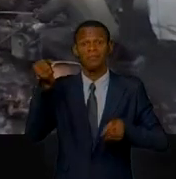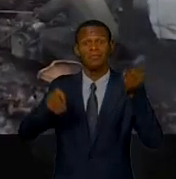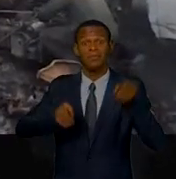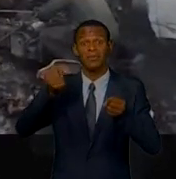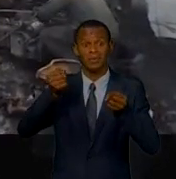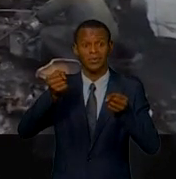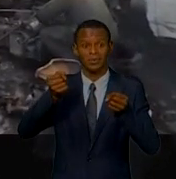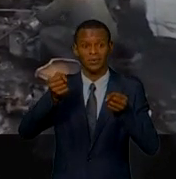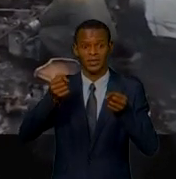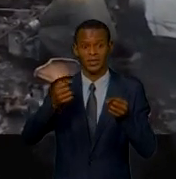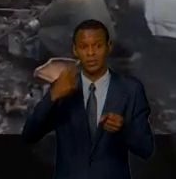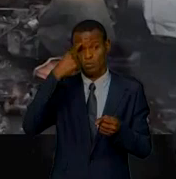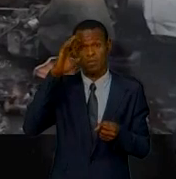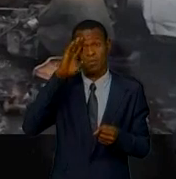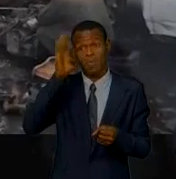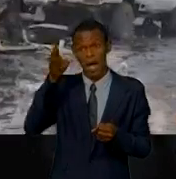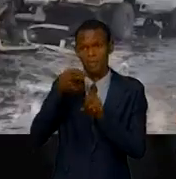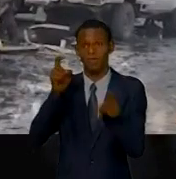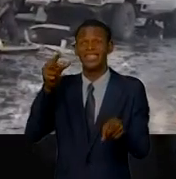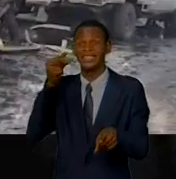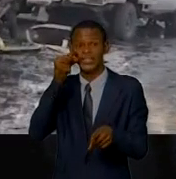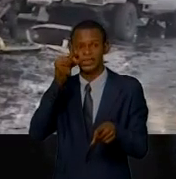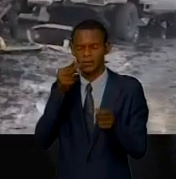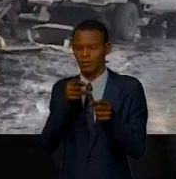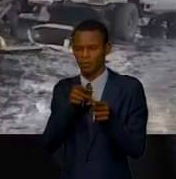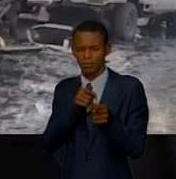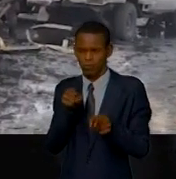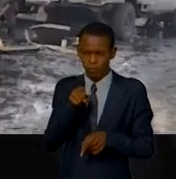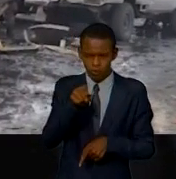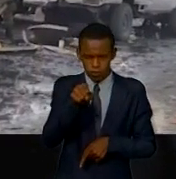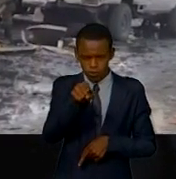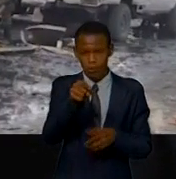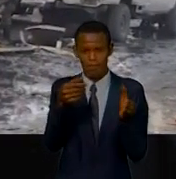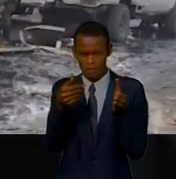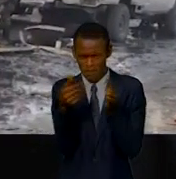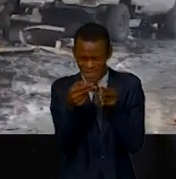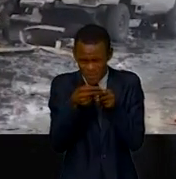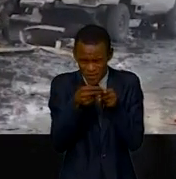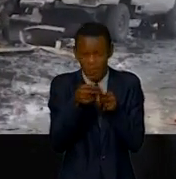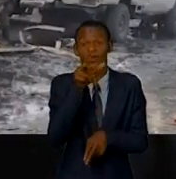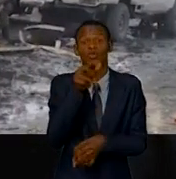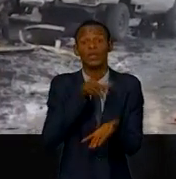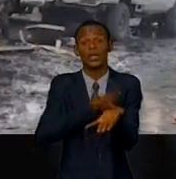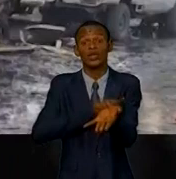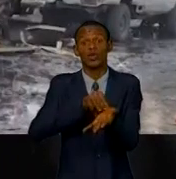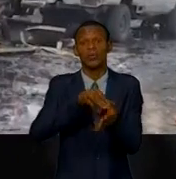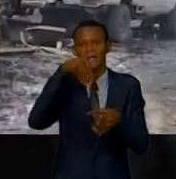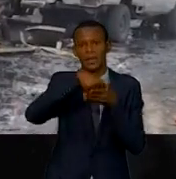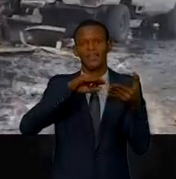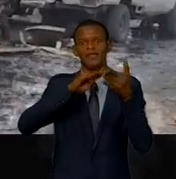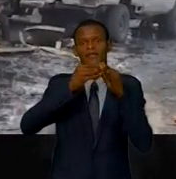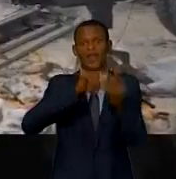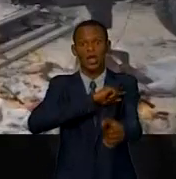vers 15h, acquis ici un groupement de Kibati, à 3 km de l'entrée de la ville de Goma, ce camion a connu un problème de